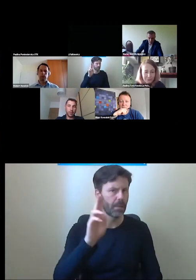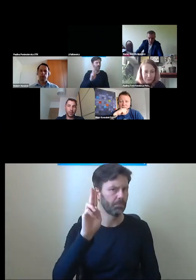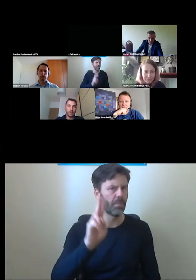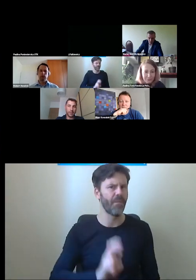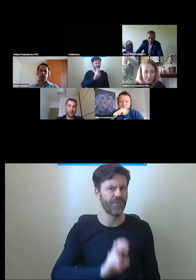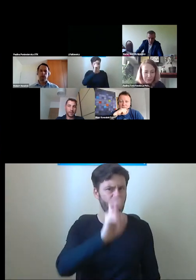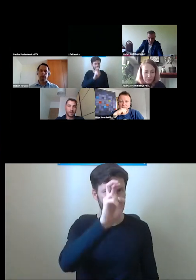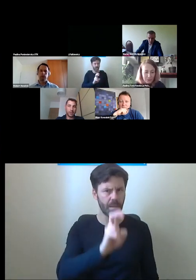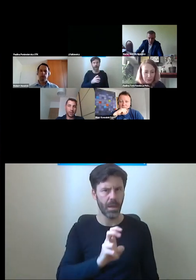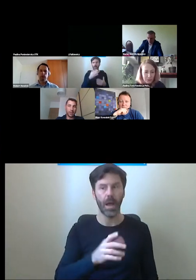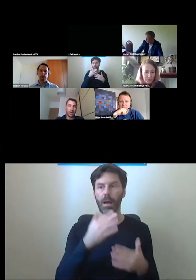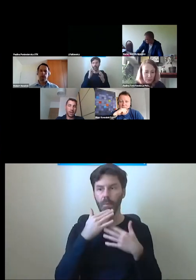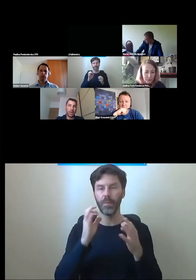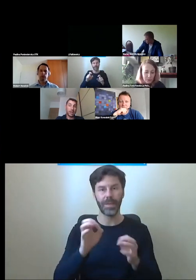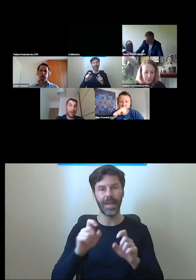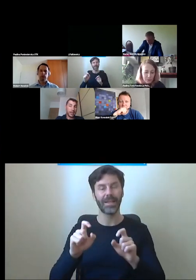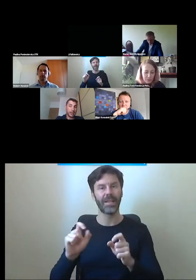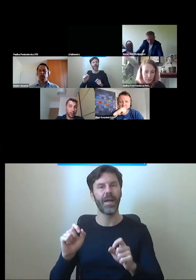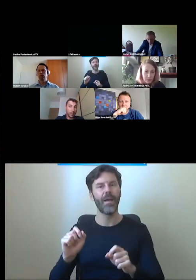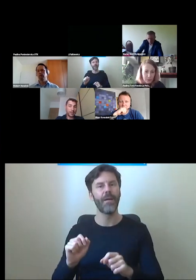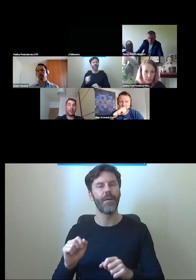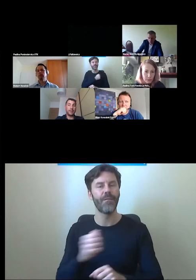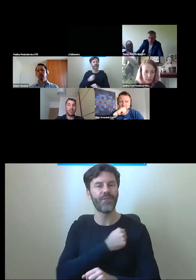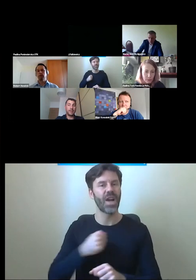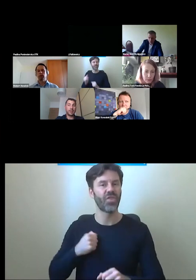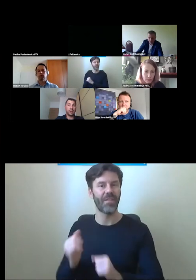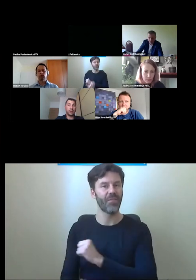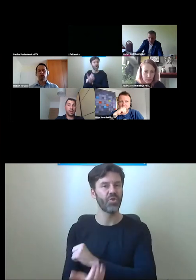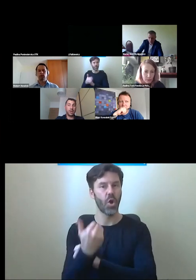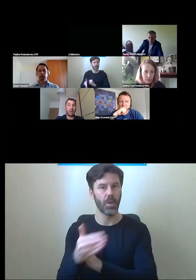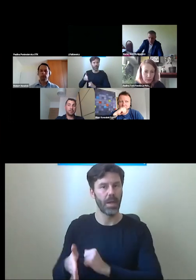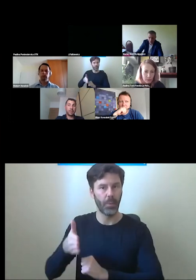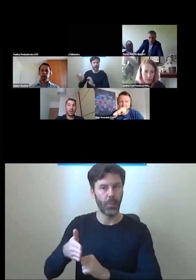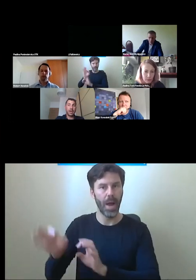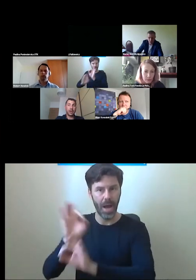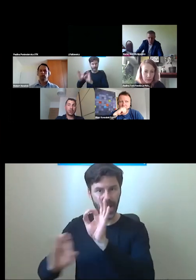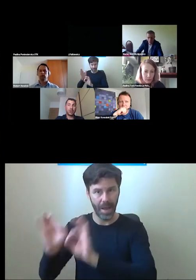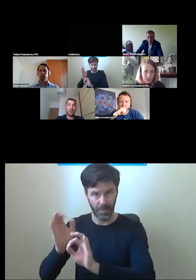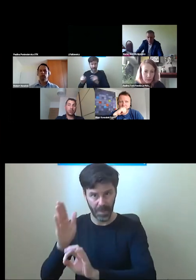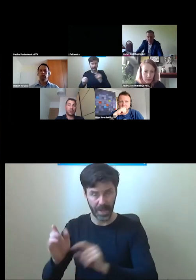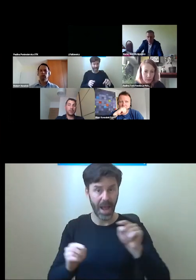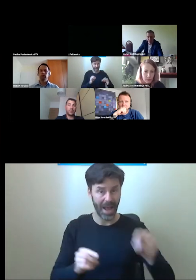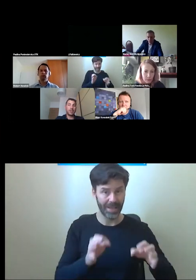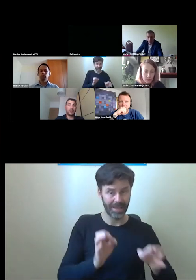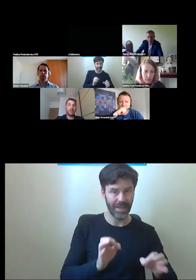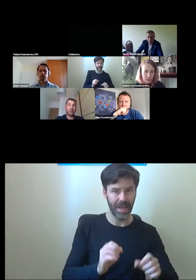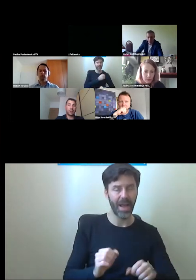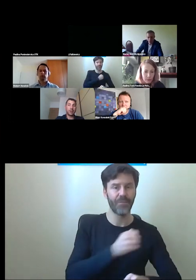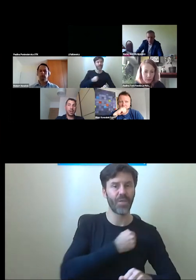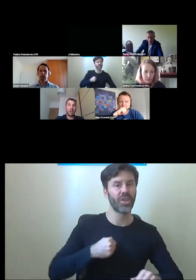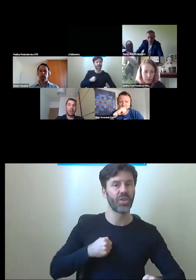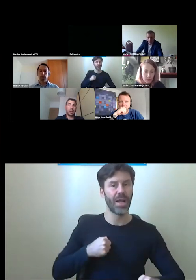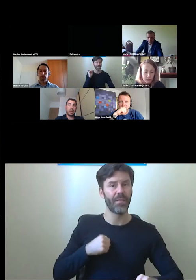całkowitym remoncie Warszawy Wschodniej. Kilka lat temu powstały na Warszawie Zachodniej. Jako codzienny użytkownik Warszawy